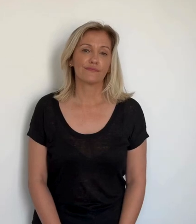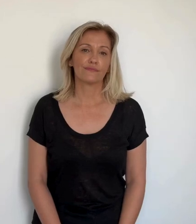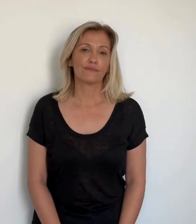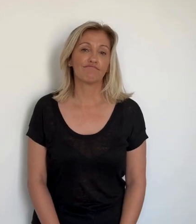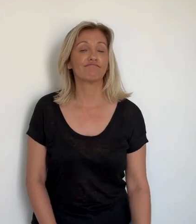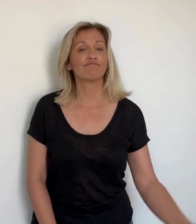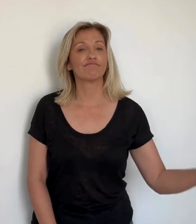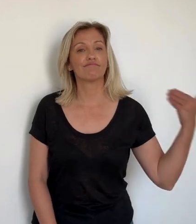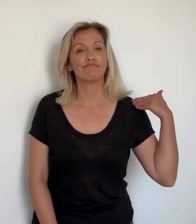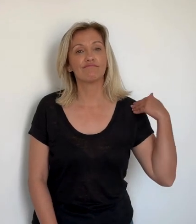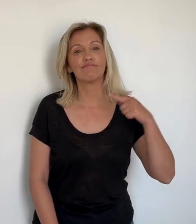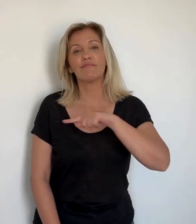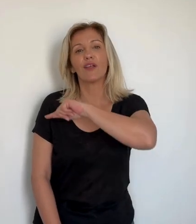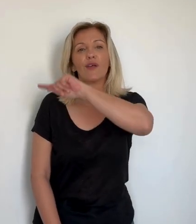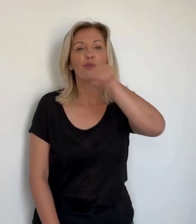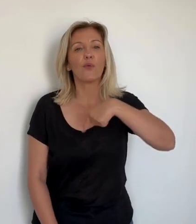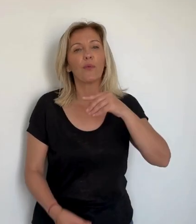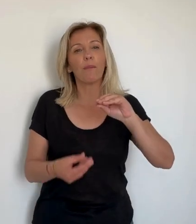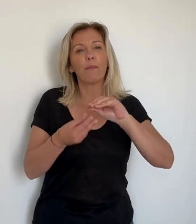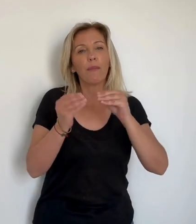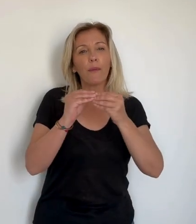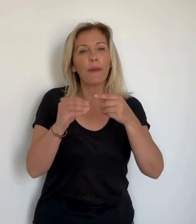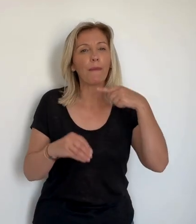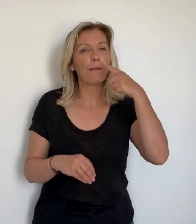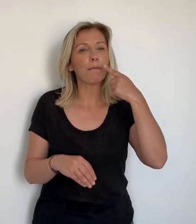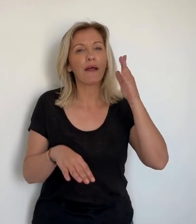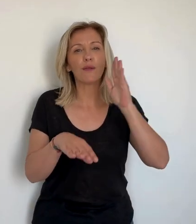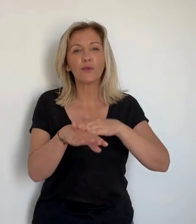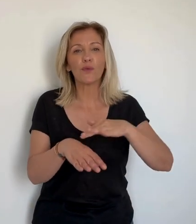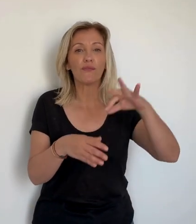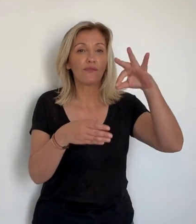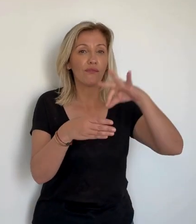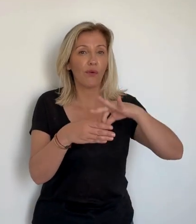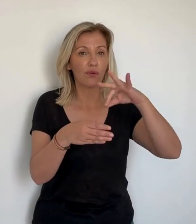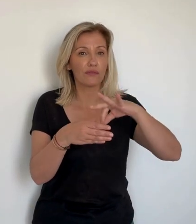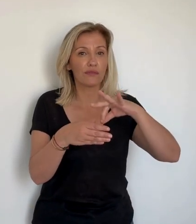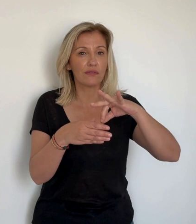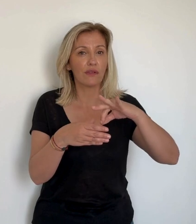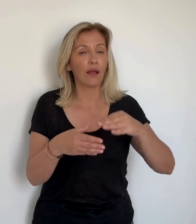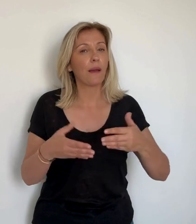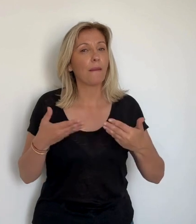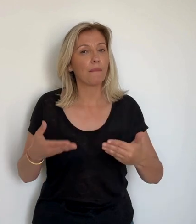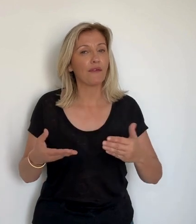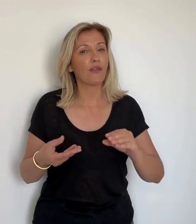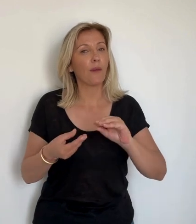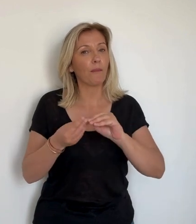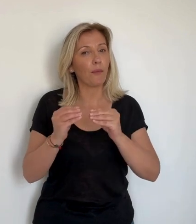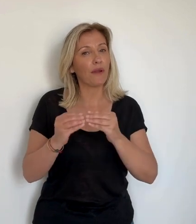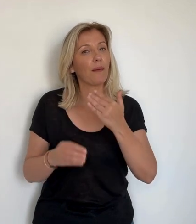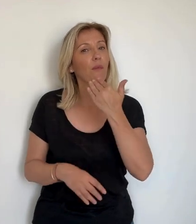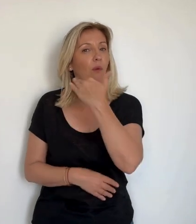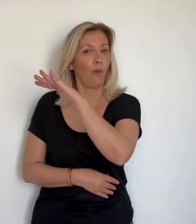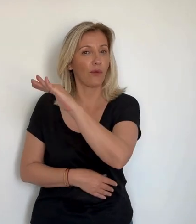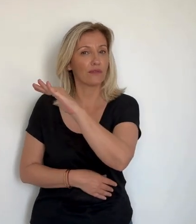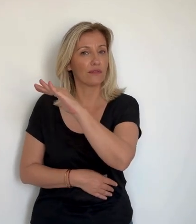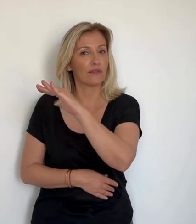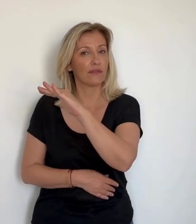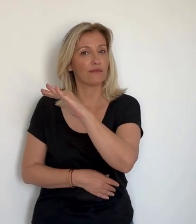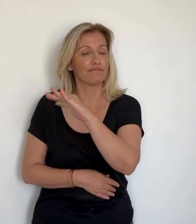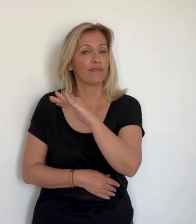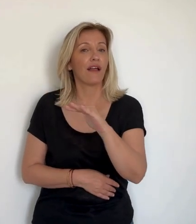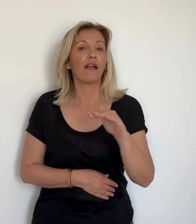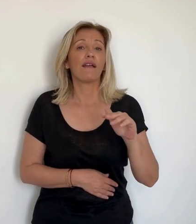Et puisque l'on évoquait tout à l'heure les difficultés de cette campagne électorale, en voilà une autre pour les prochains jours. De fortes chaleurs